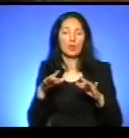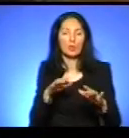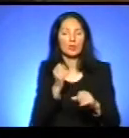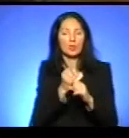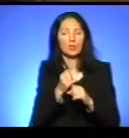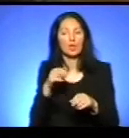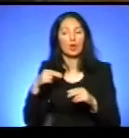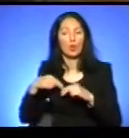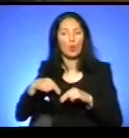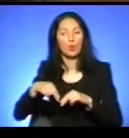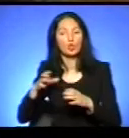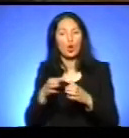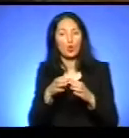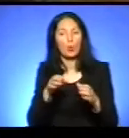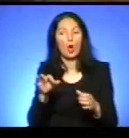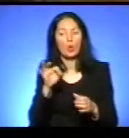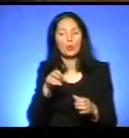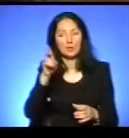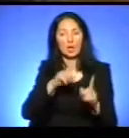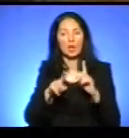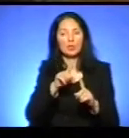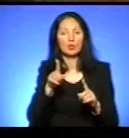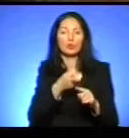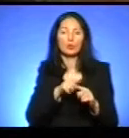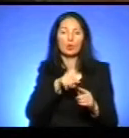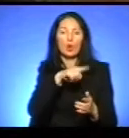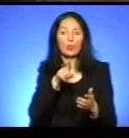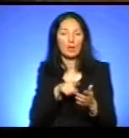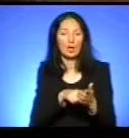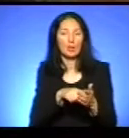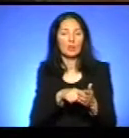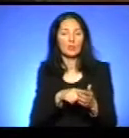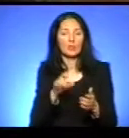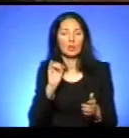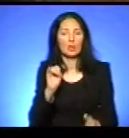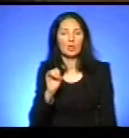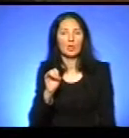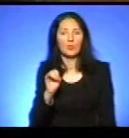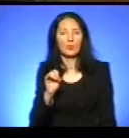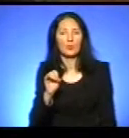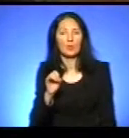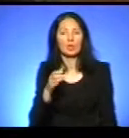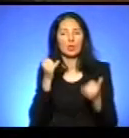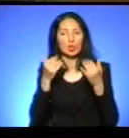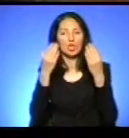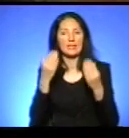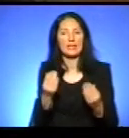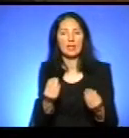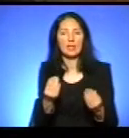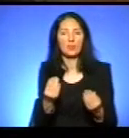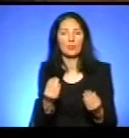обласній раді щодо даного питання. І на сьогоднішній день